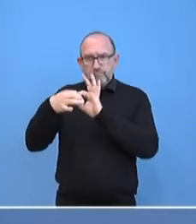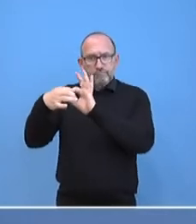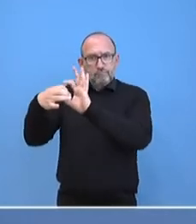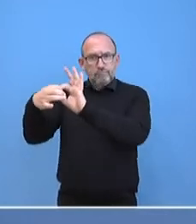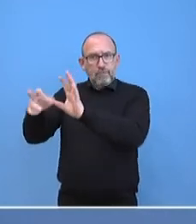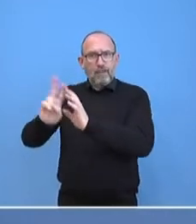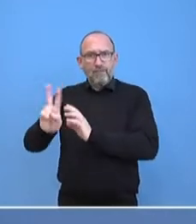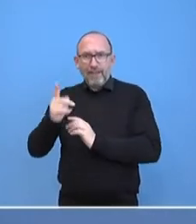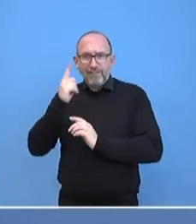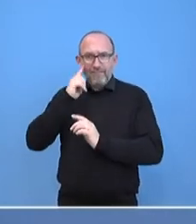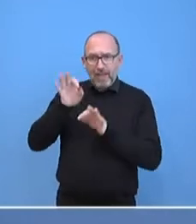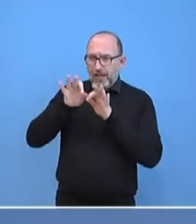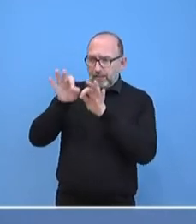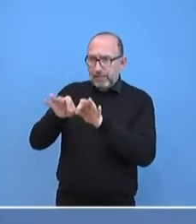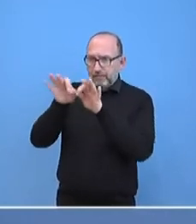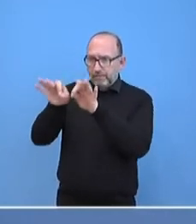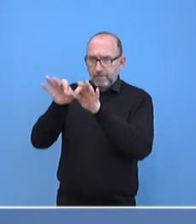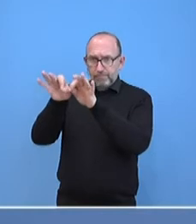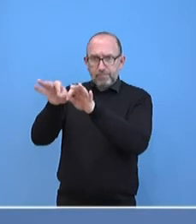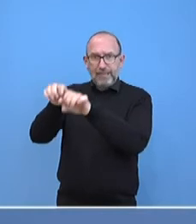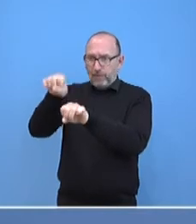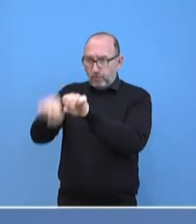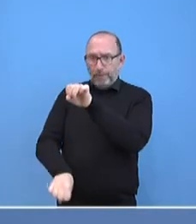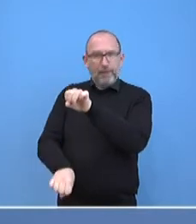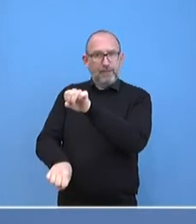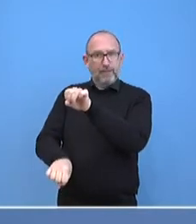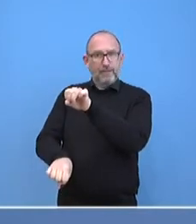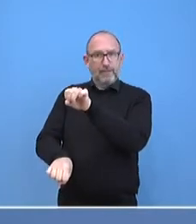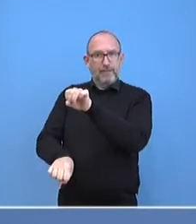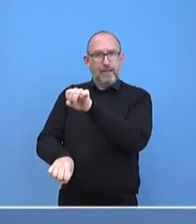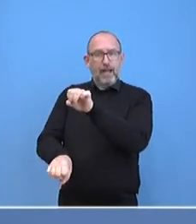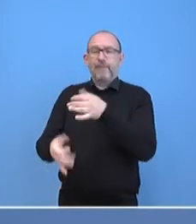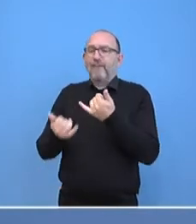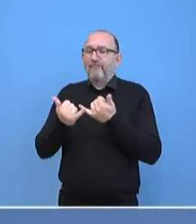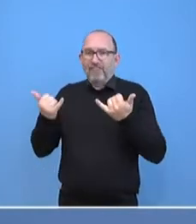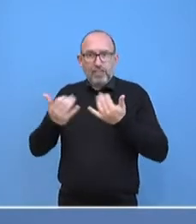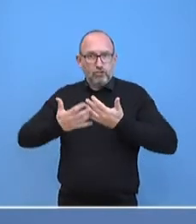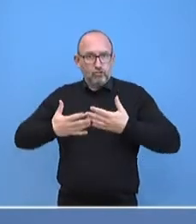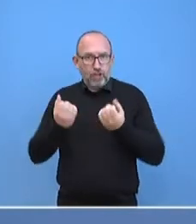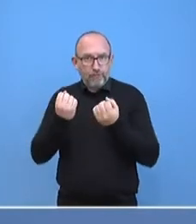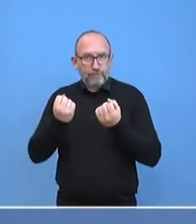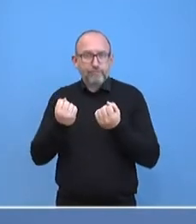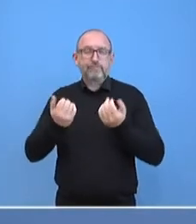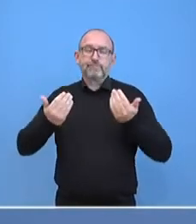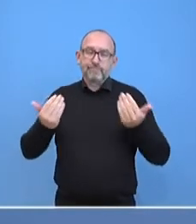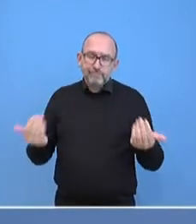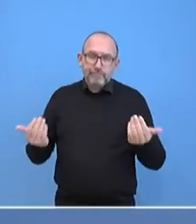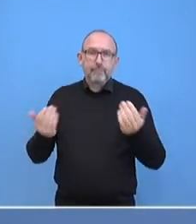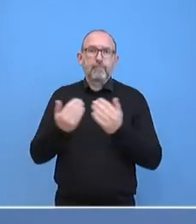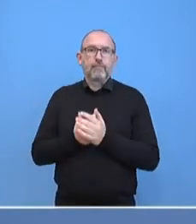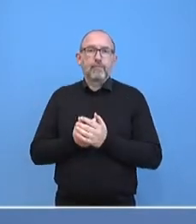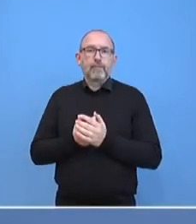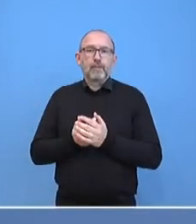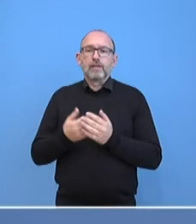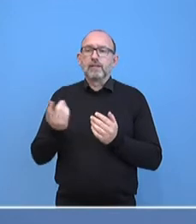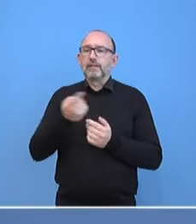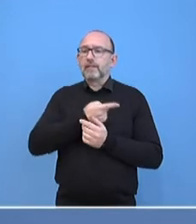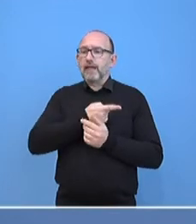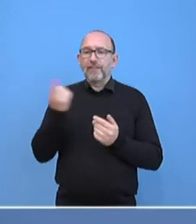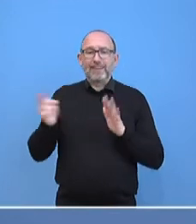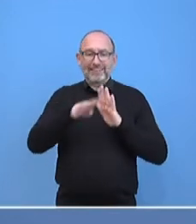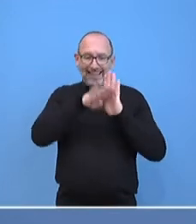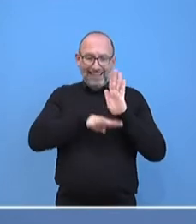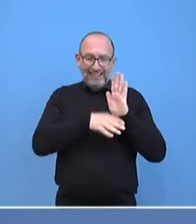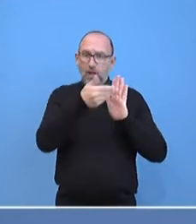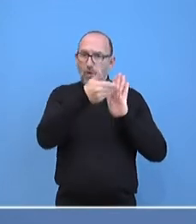Infektionsketten auch unterbrechen können. Und dafür ist es notwendig, dass die Regelungen, die